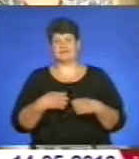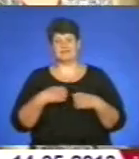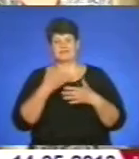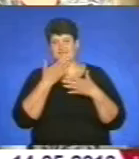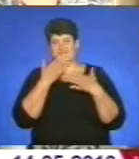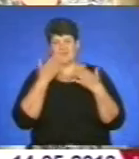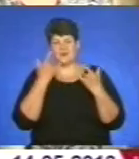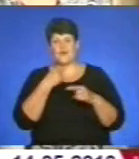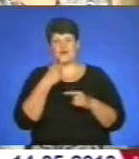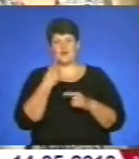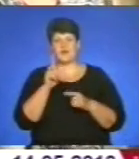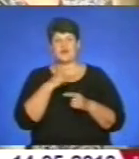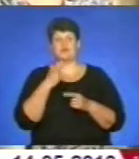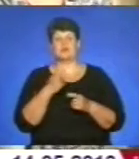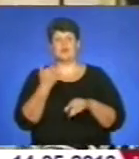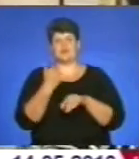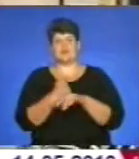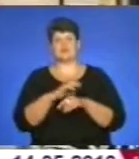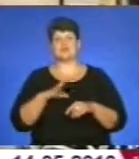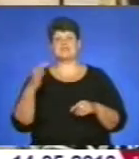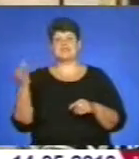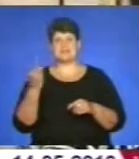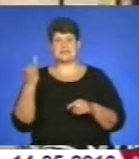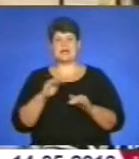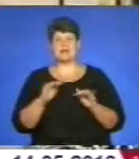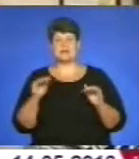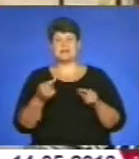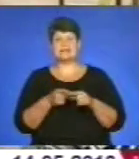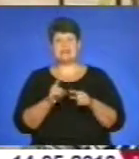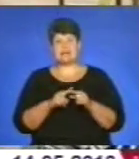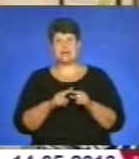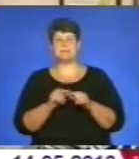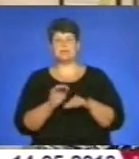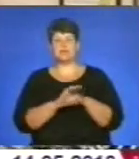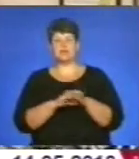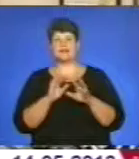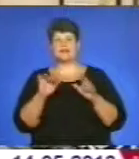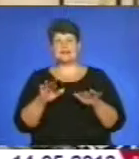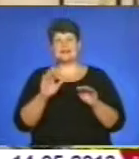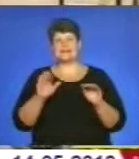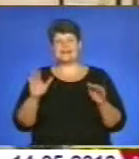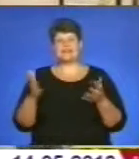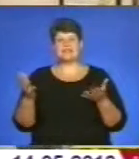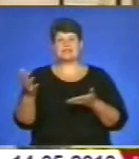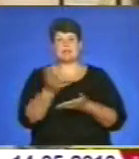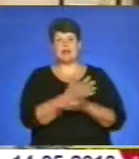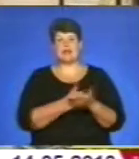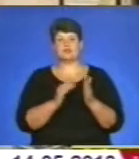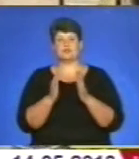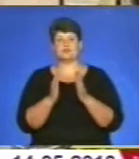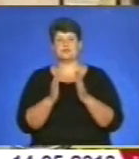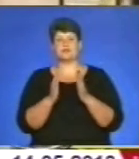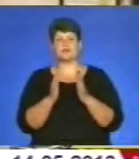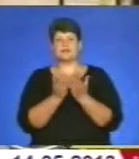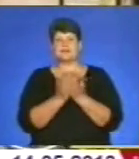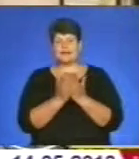Головне кажуть, щоб було цікаво дітям. Це є благодійна акція. Тут діти збирають книги, дорослі роблять шпаківні. Тобто це